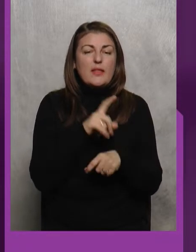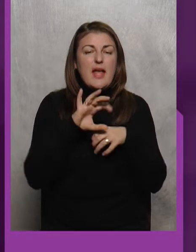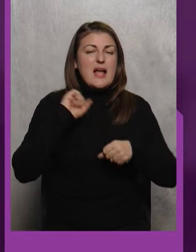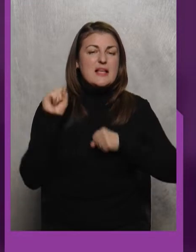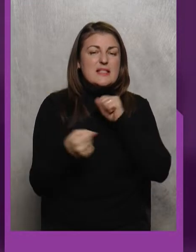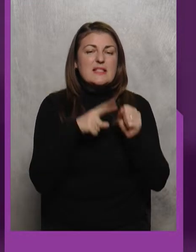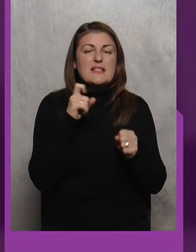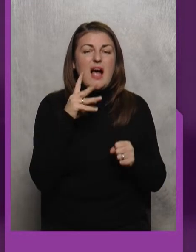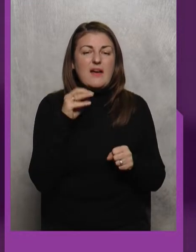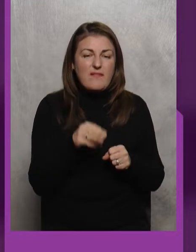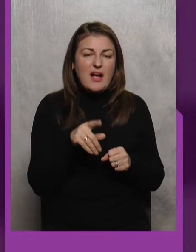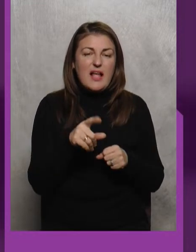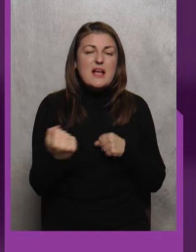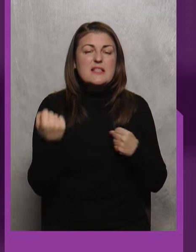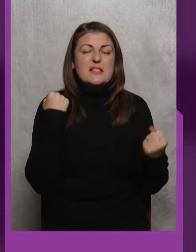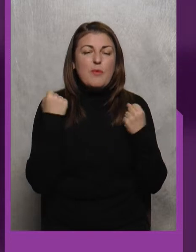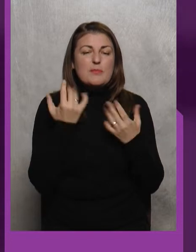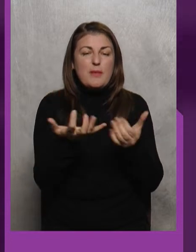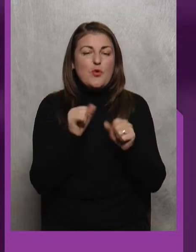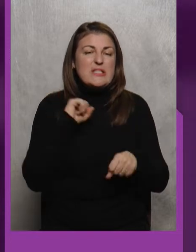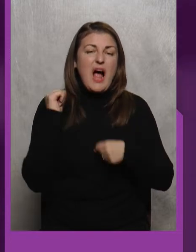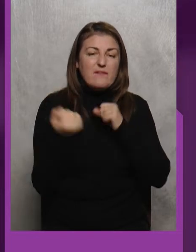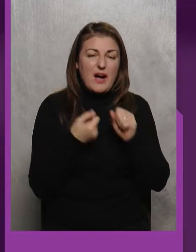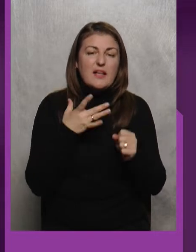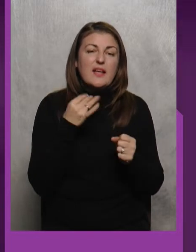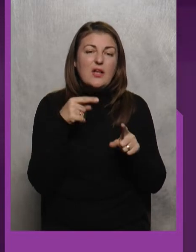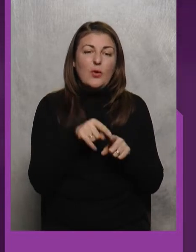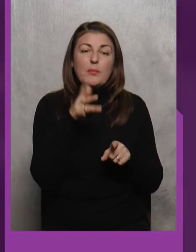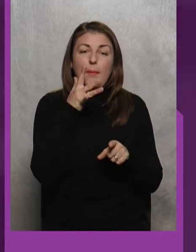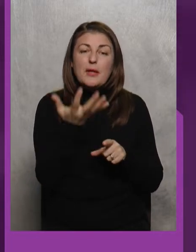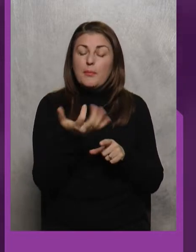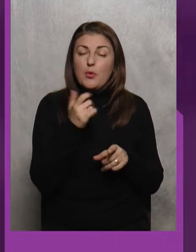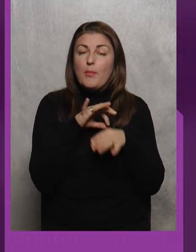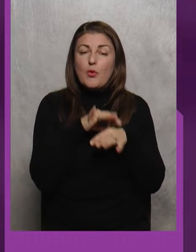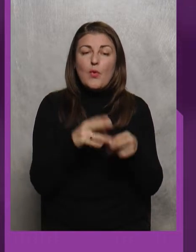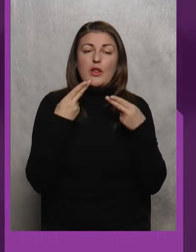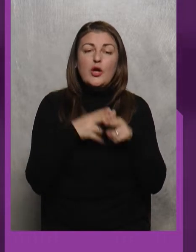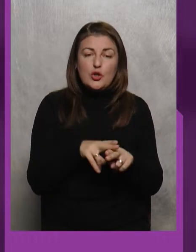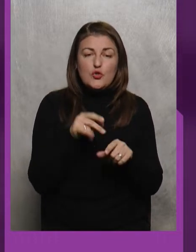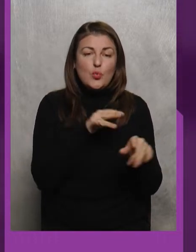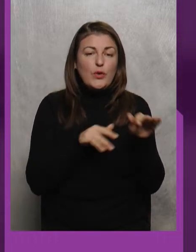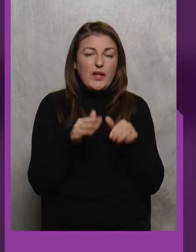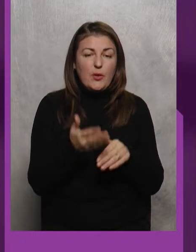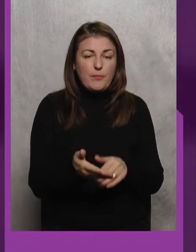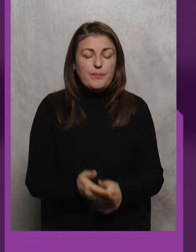Спортсмени Беруть Захват І Зразу Одну Момент Беруть І Проводять Технічну Дію